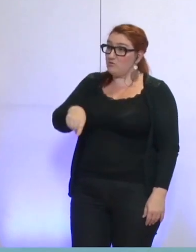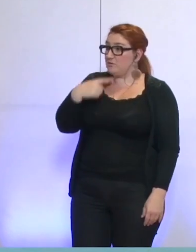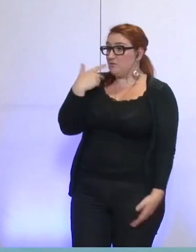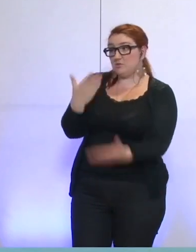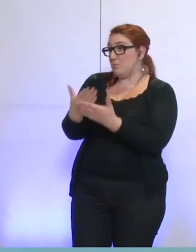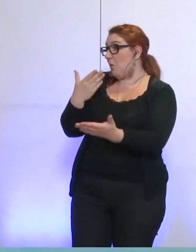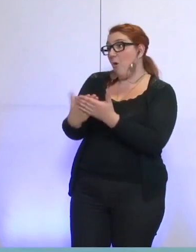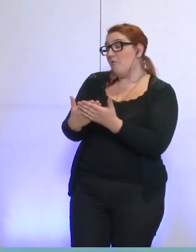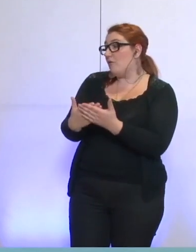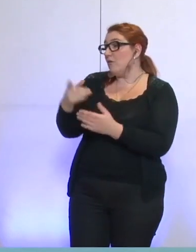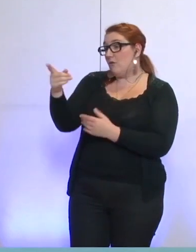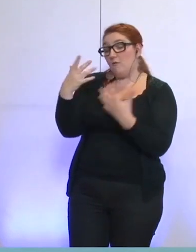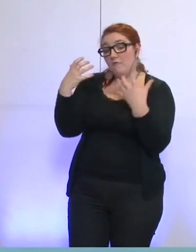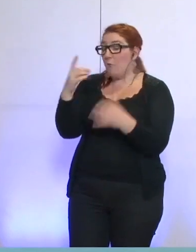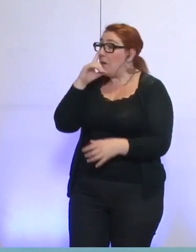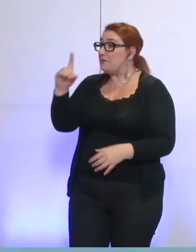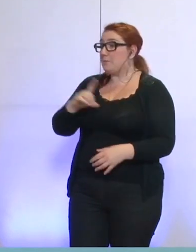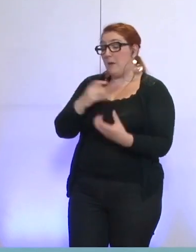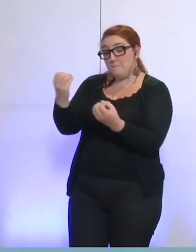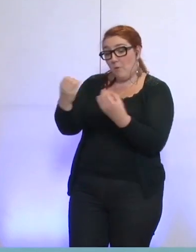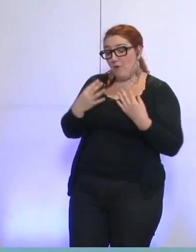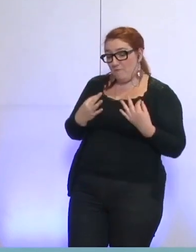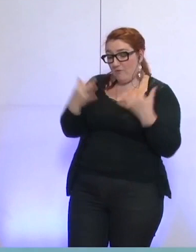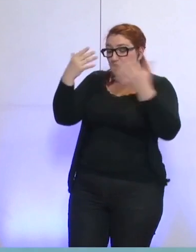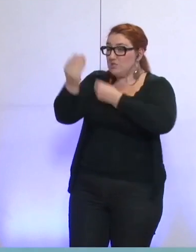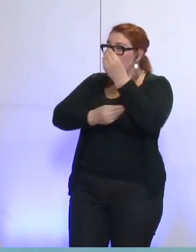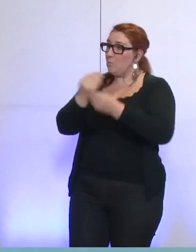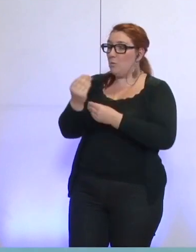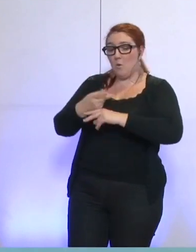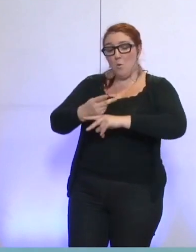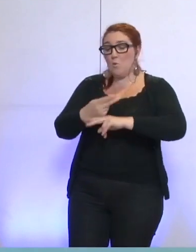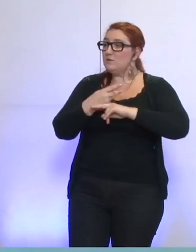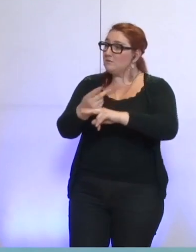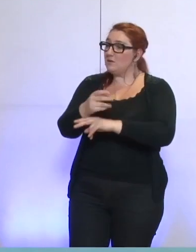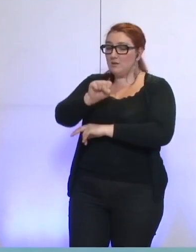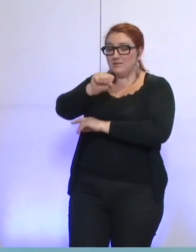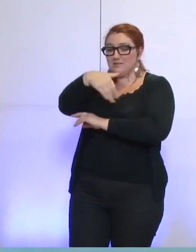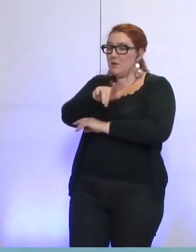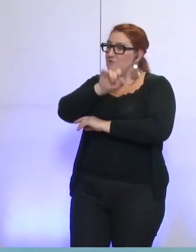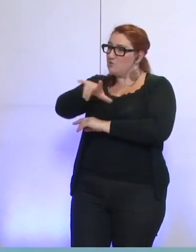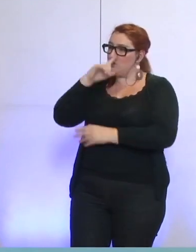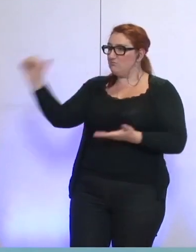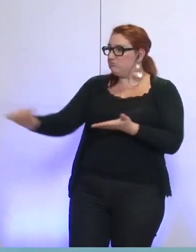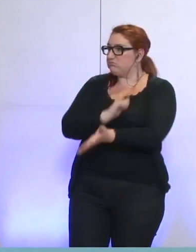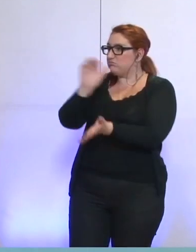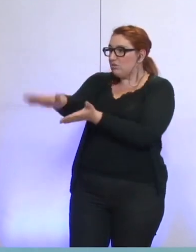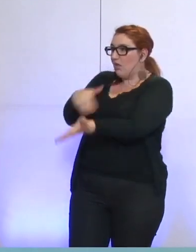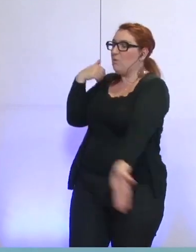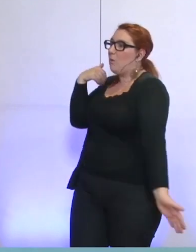prouver votre volonté de fragiliser, voire détruire l'outil efficace qu'est la SEMGEG aujourd'hui encore.